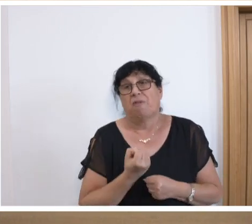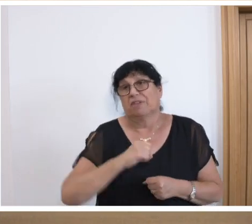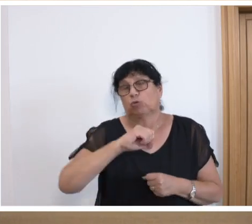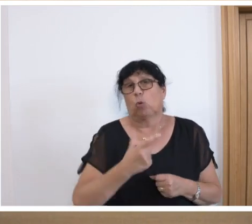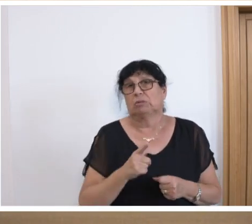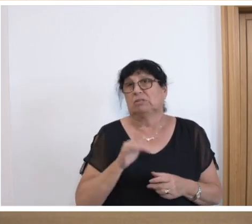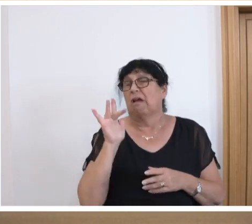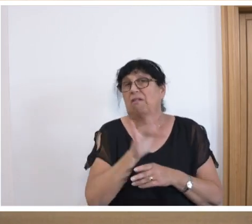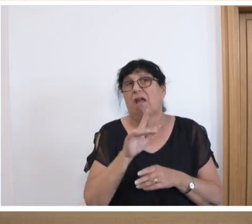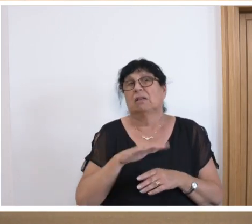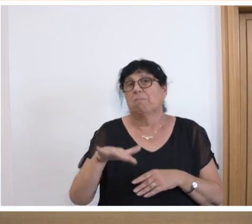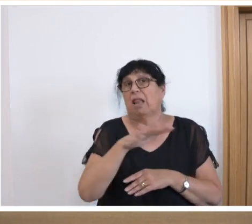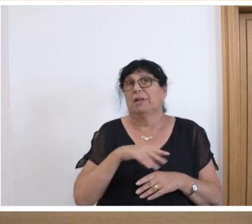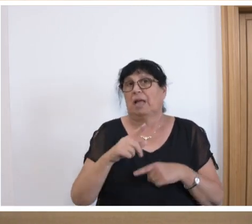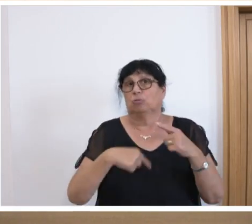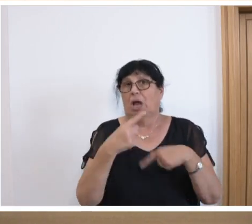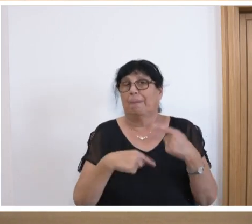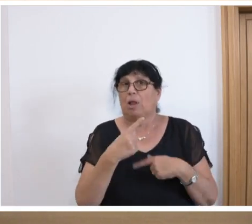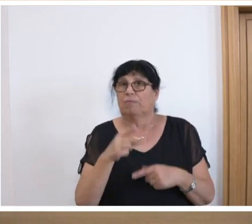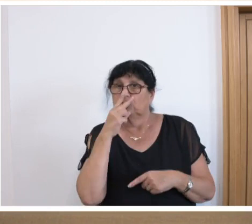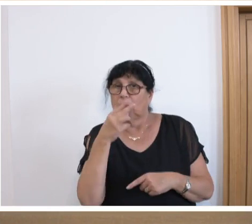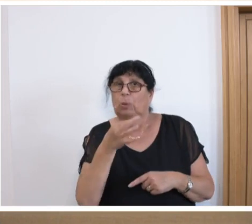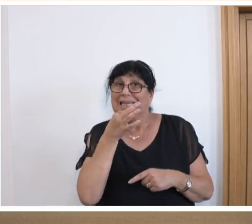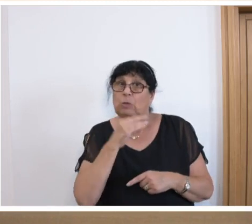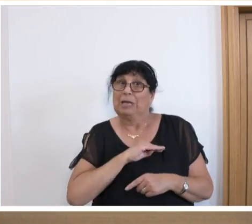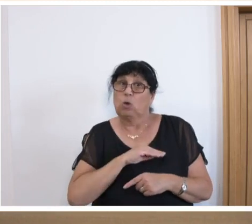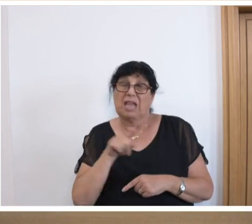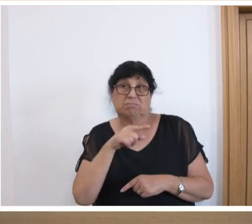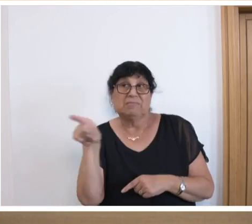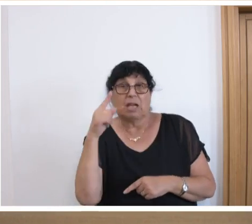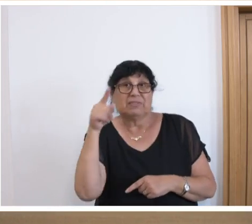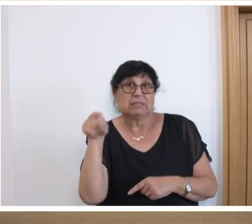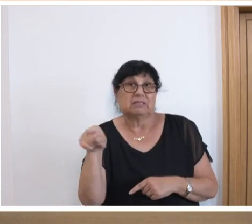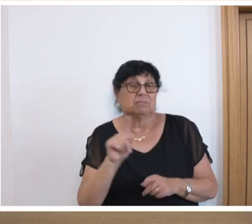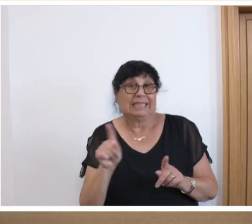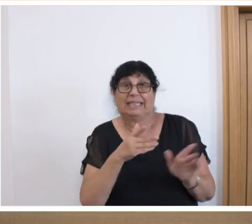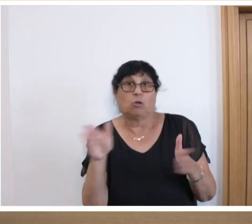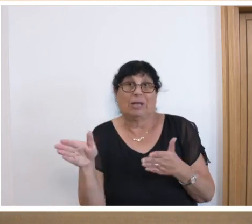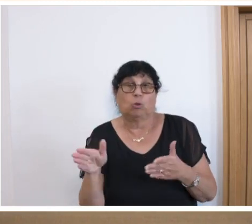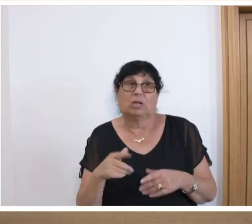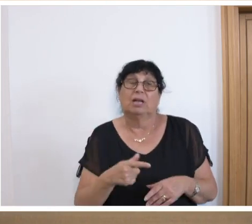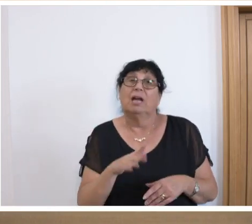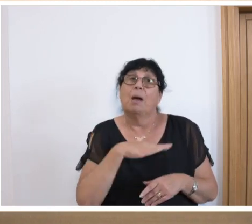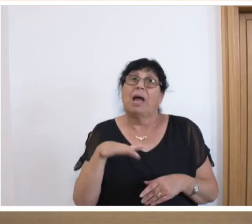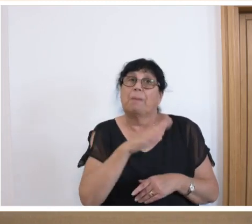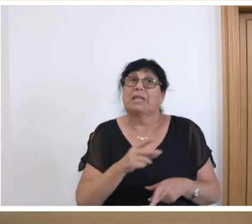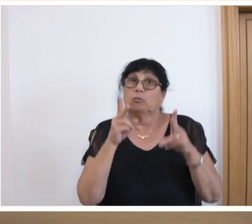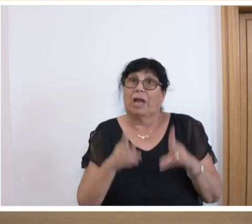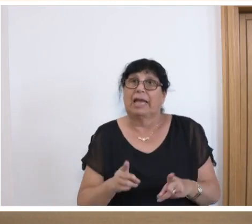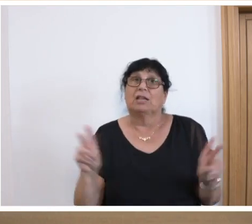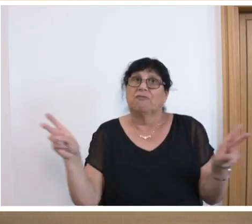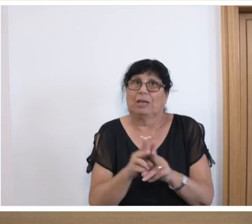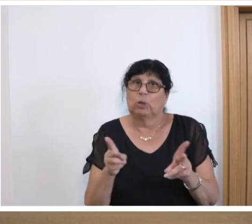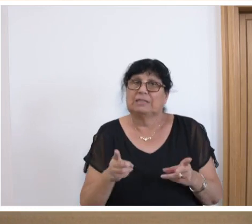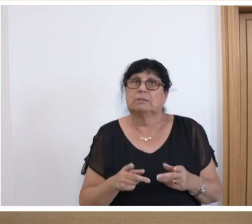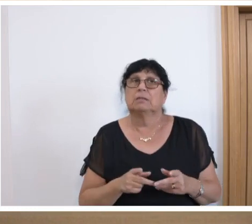parlamentarische Abläufe. Ich gucke auch zu den jungen Kollegen. Ehrlich gesagt wisst ihr das, das ist nicht in Ordnung. Parlamentarische Rechte wurden verkürzt, sie